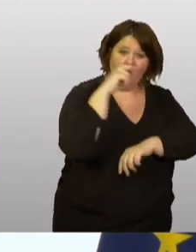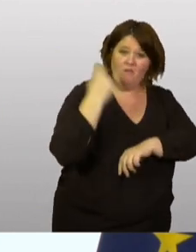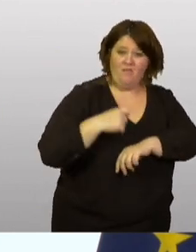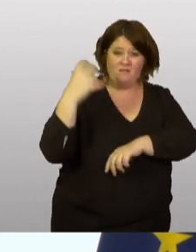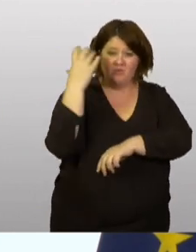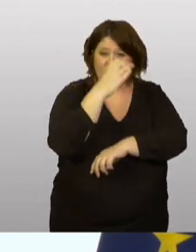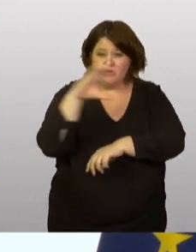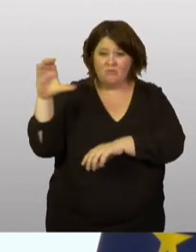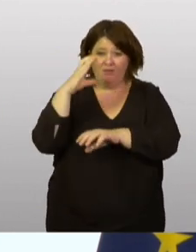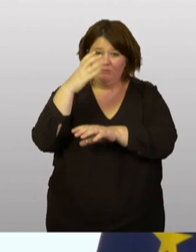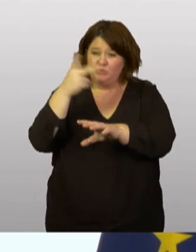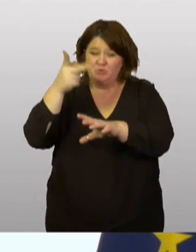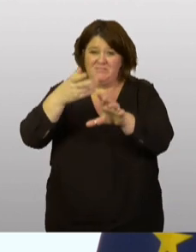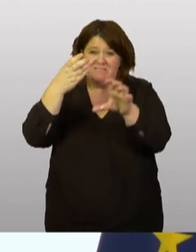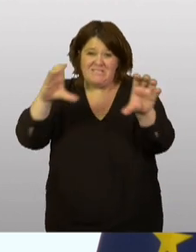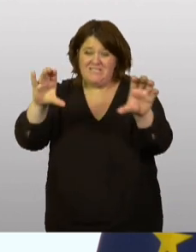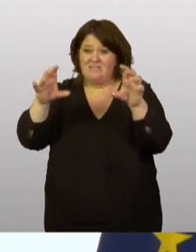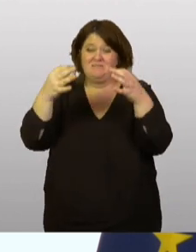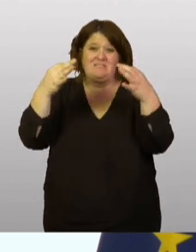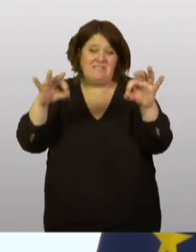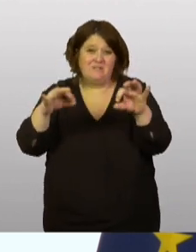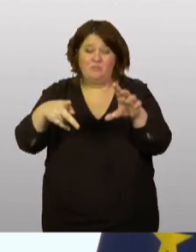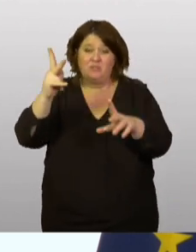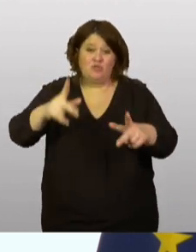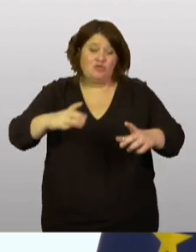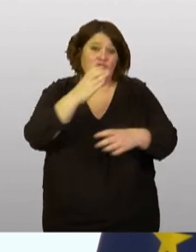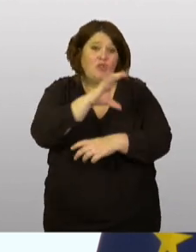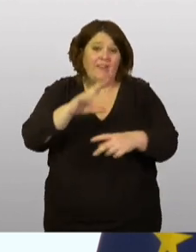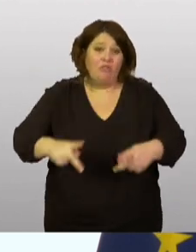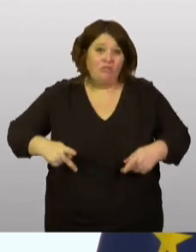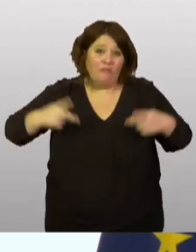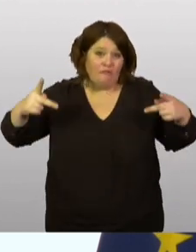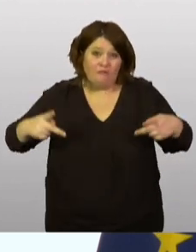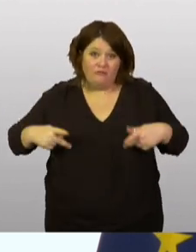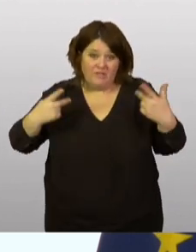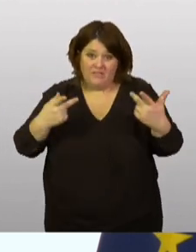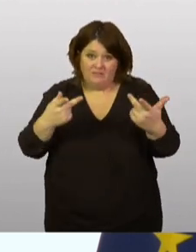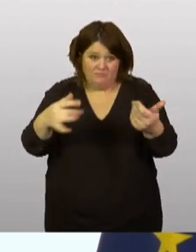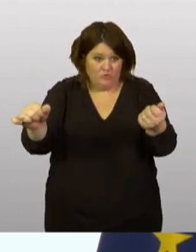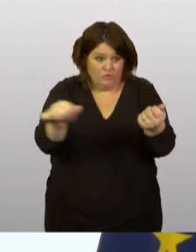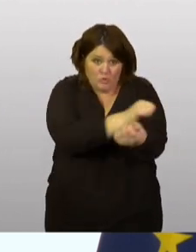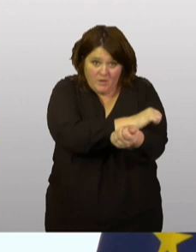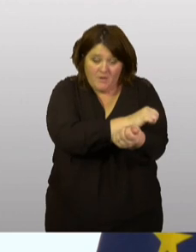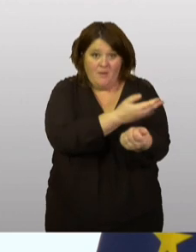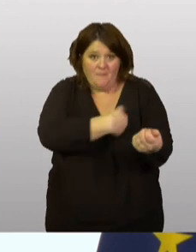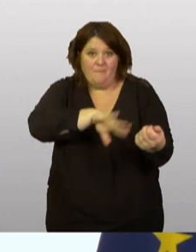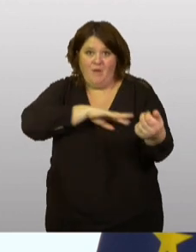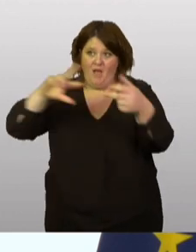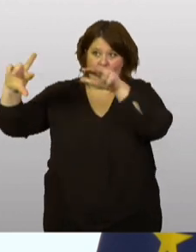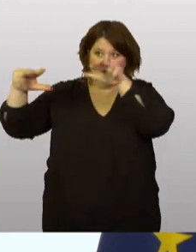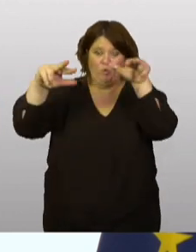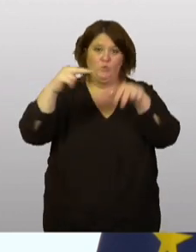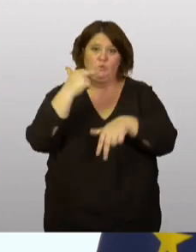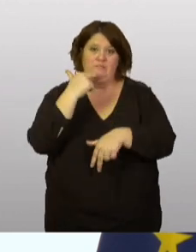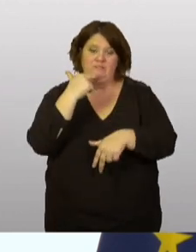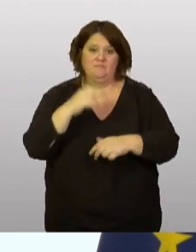des dizaines, peut-être des centaines de vies ont été prises ces derniers mois.